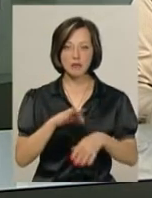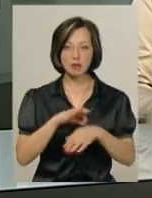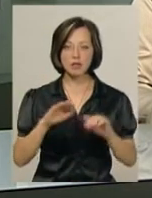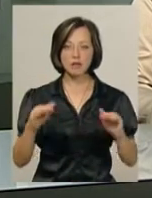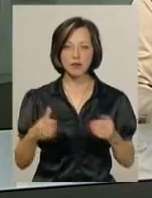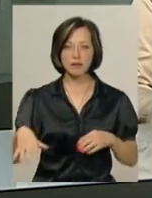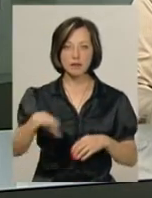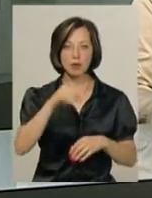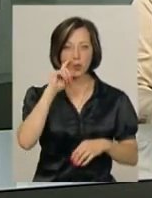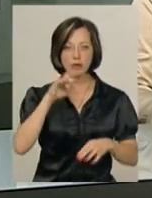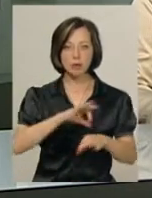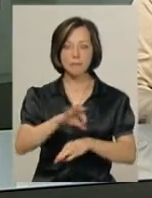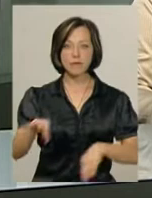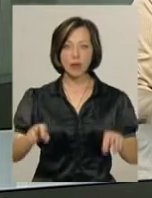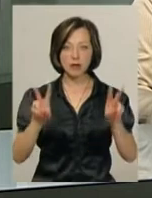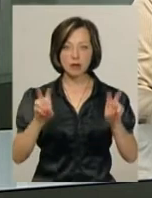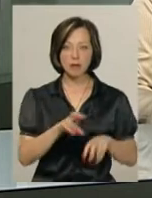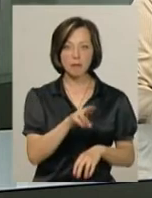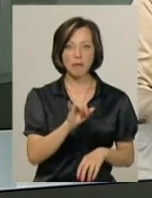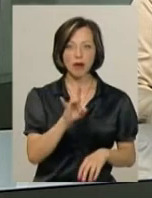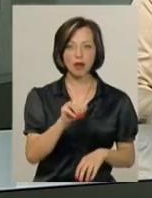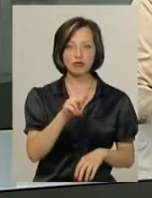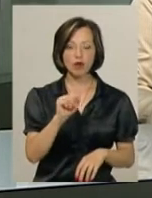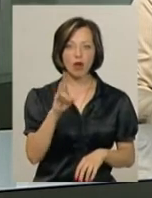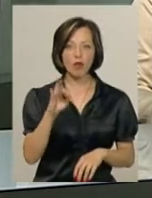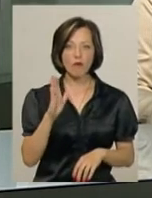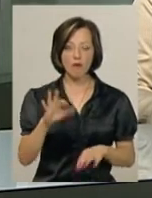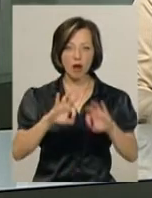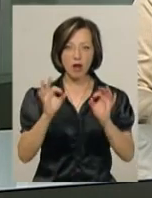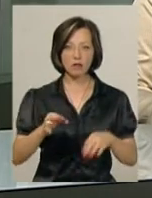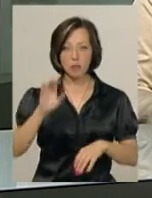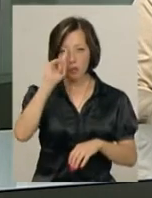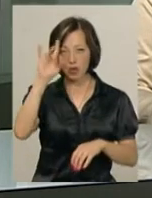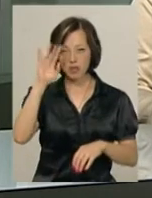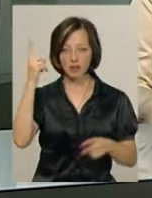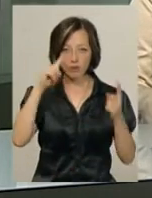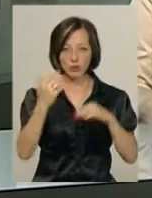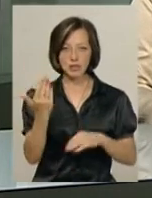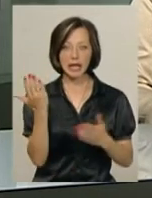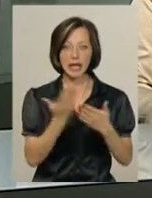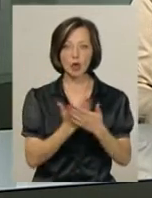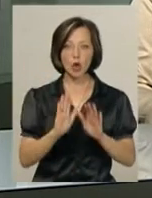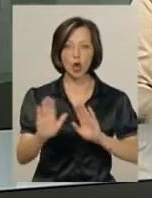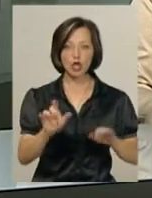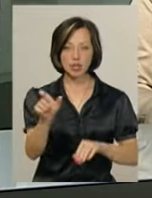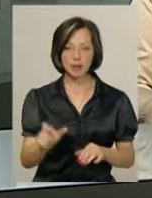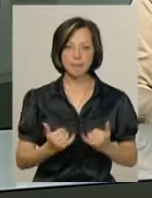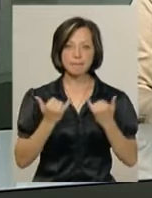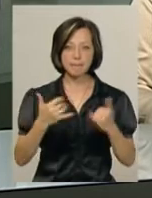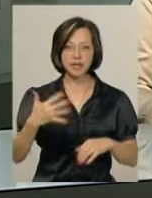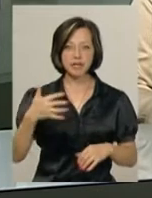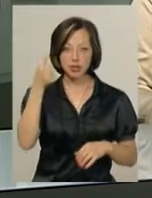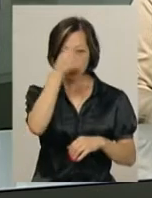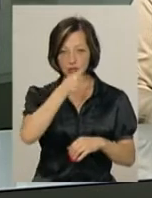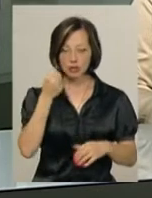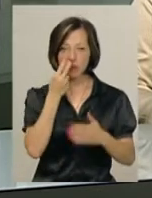рамках всеукраїнського проєкту «Параджанов арт» з метою популяризації творчості кінорежисера. Виставка приорощена 50-річчю